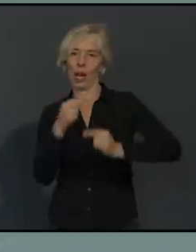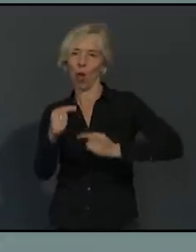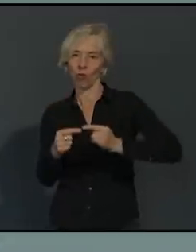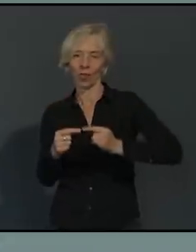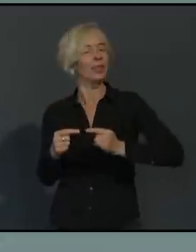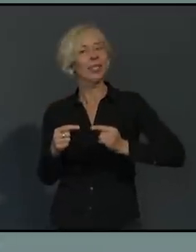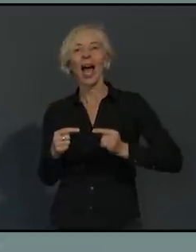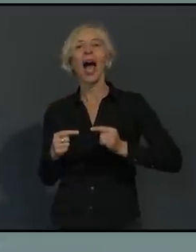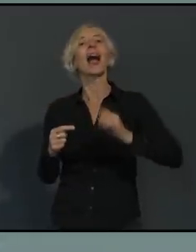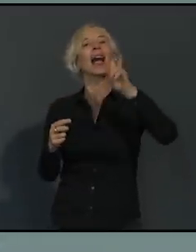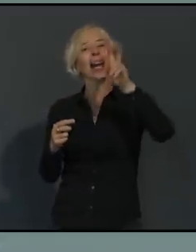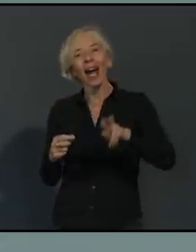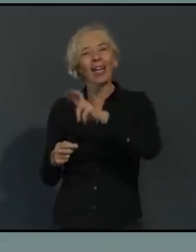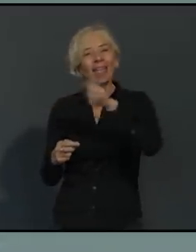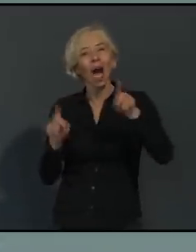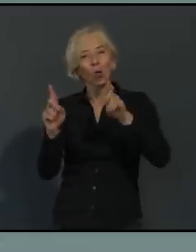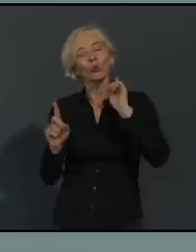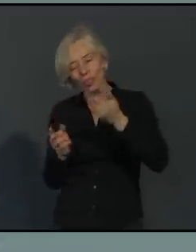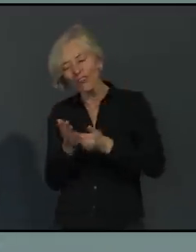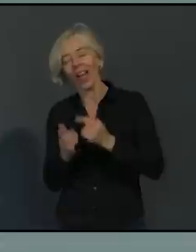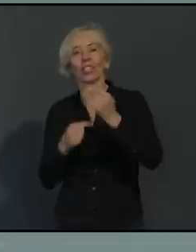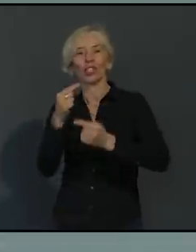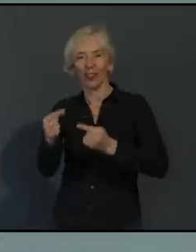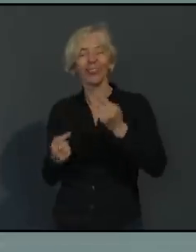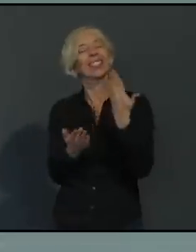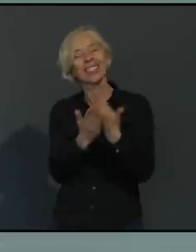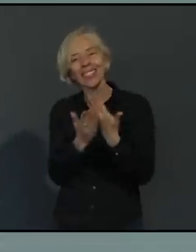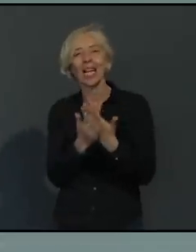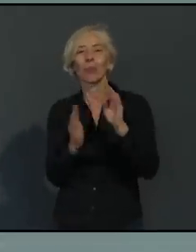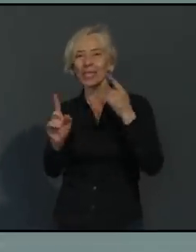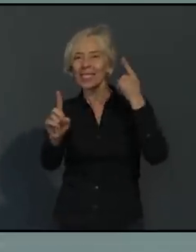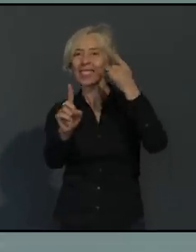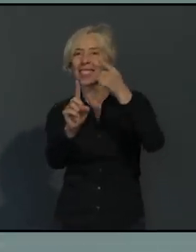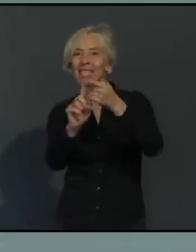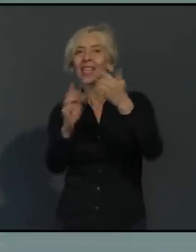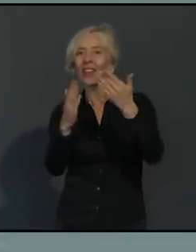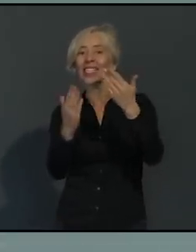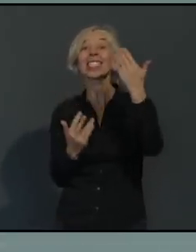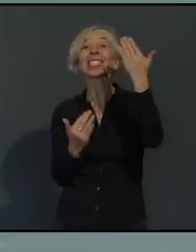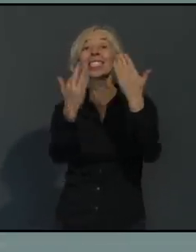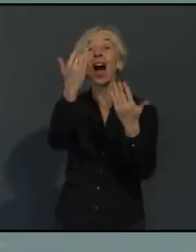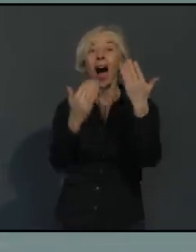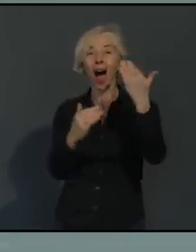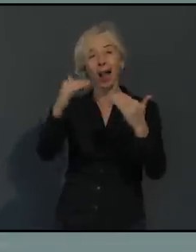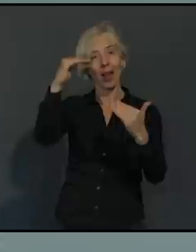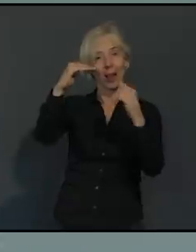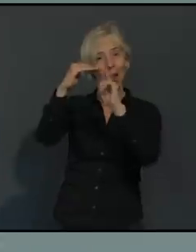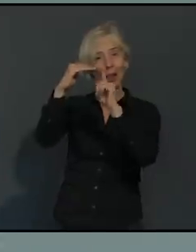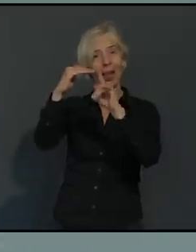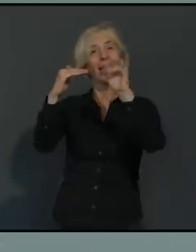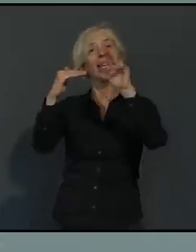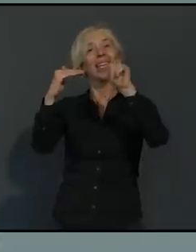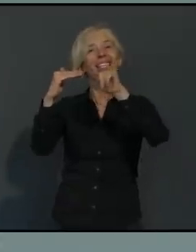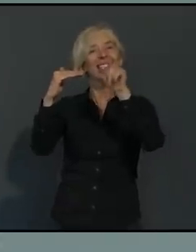versuchen, auch die Inzidenzwerte nach unten zu bringen. Der Inzidenzwert alleine ist zwar noch nicht das Entscheidende, wie die